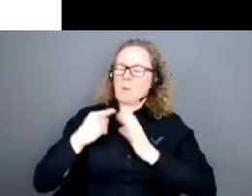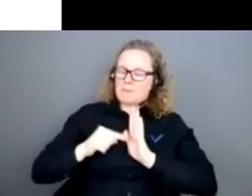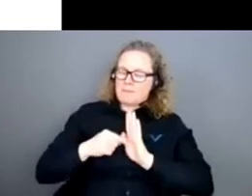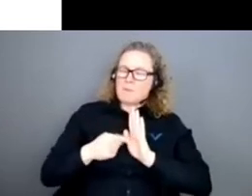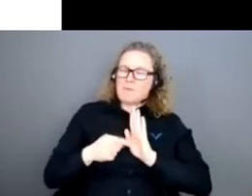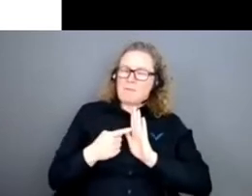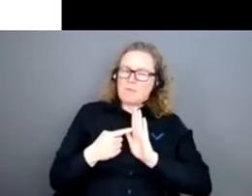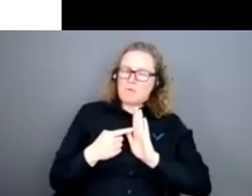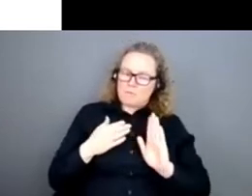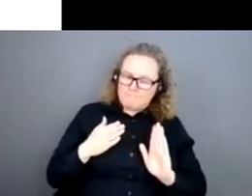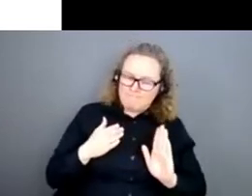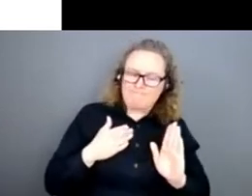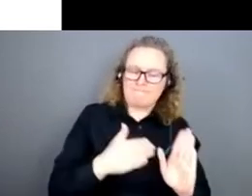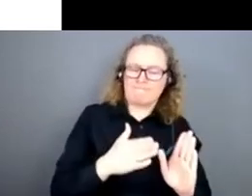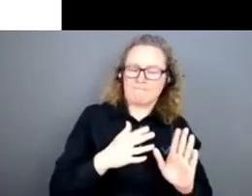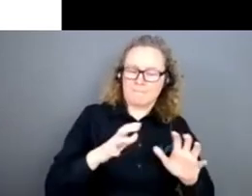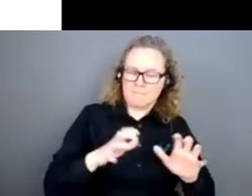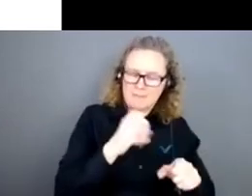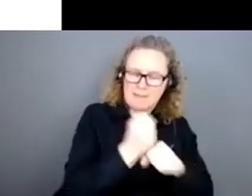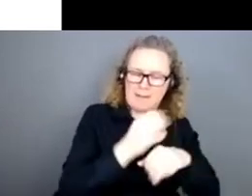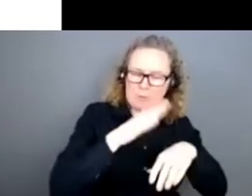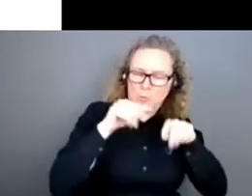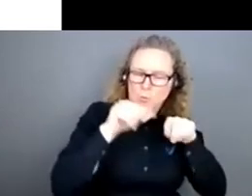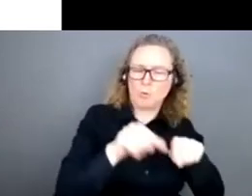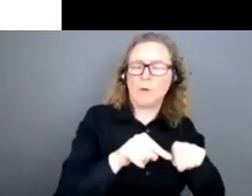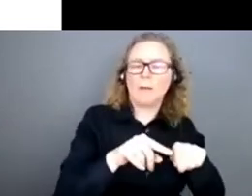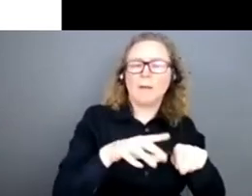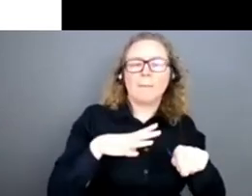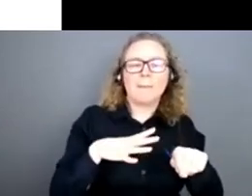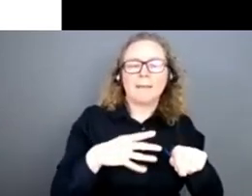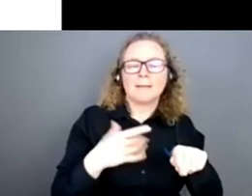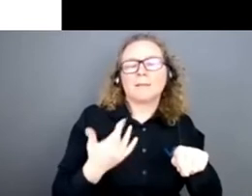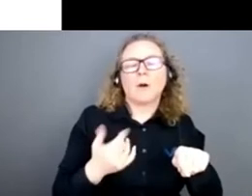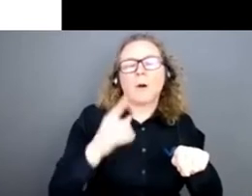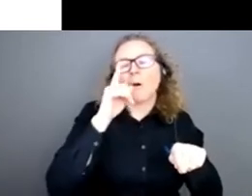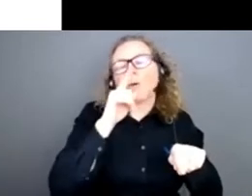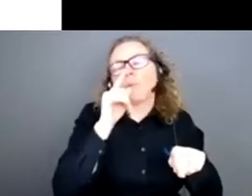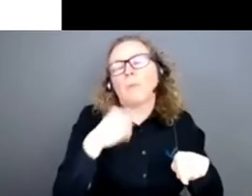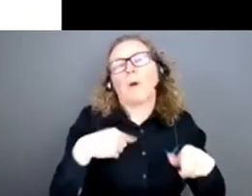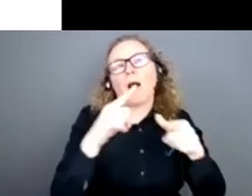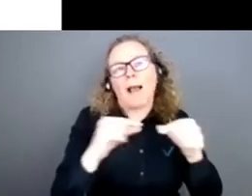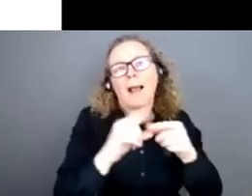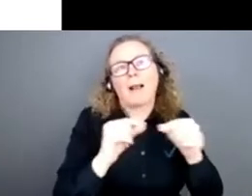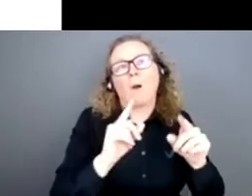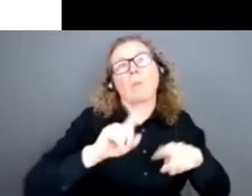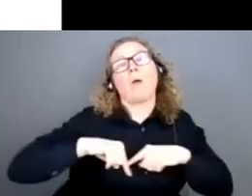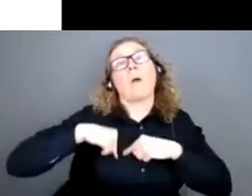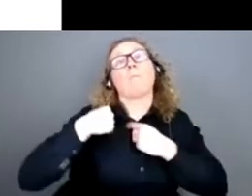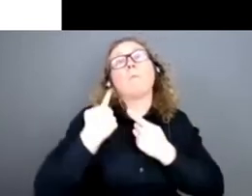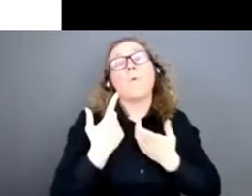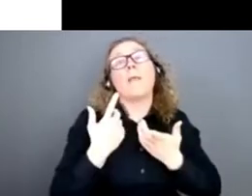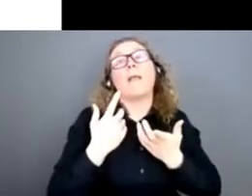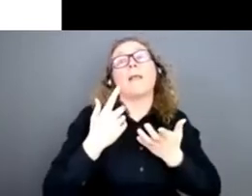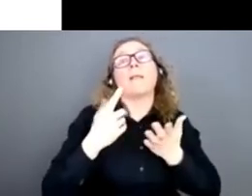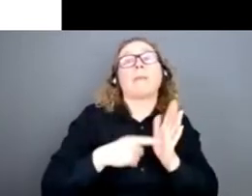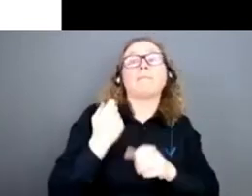seul secteur d'investissement au départ. Et du coup, je ne pas pouvoir vous raconter tout ce qu'il fait depuis l'origine et comment il le fait,